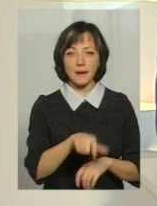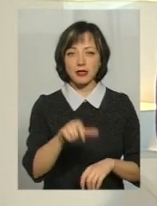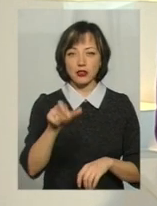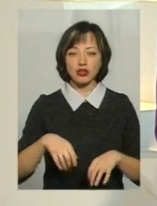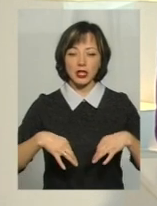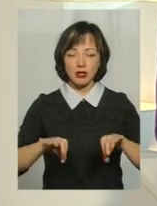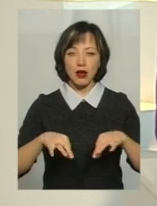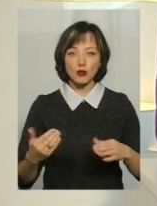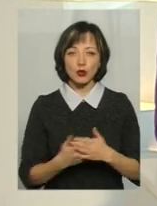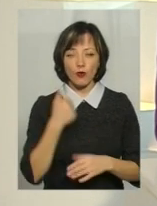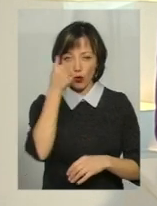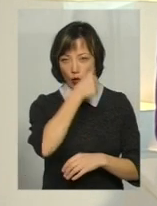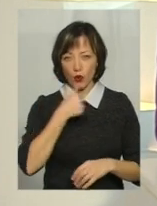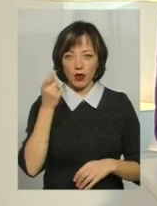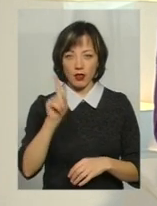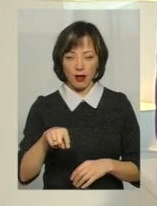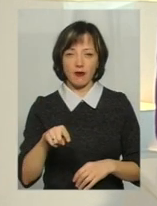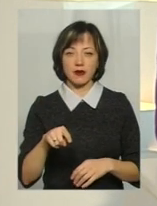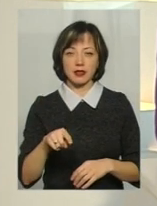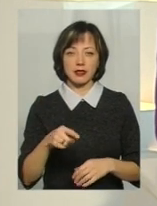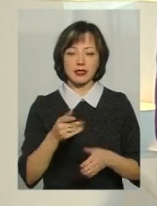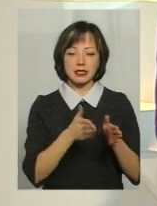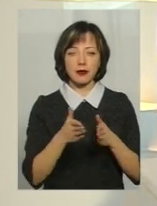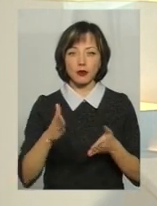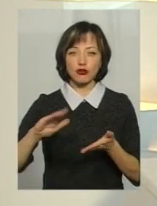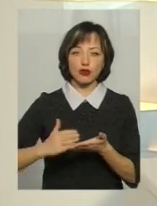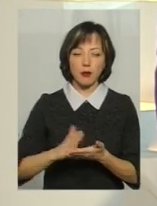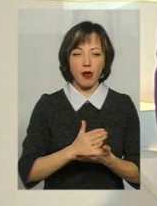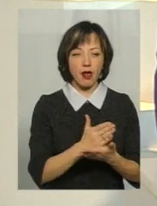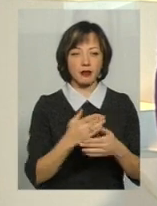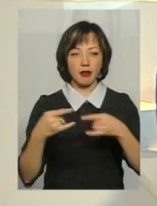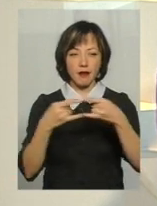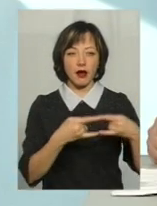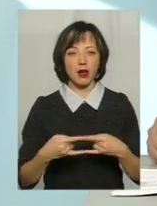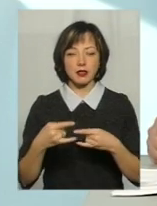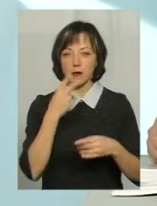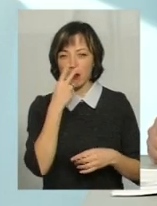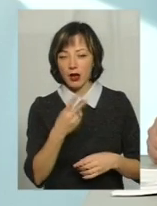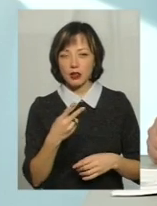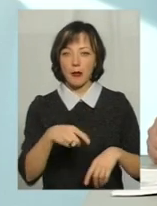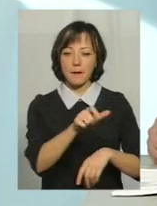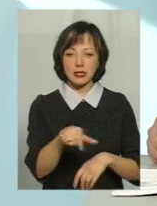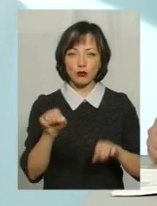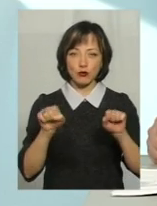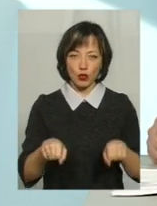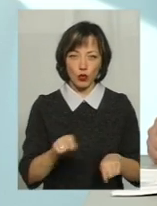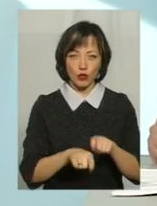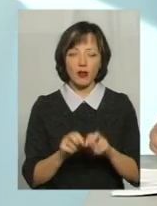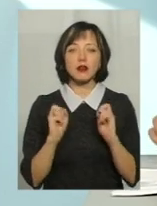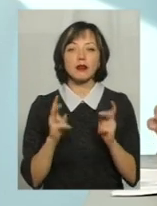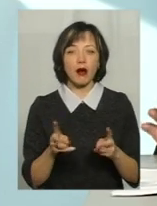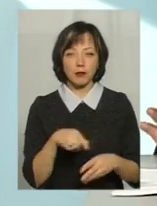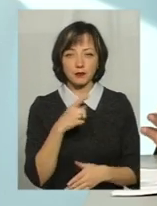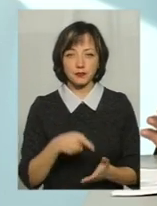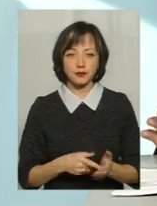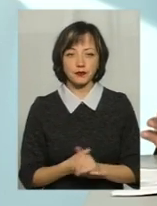транспорт з нового року, навіть за системою GPS-навігації, на паче ви казали, що і пасажири зможуть контролювати. Як? Ну, я